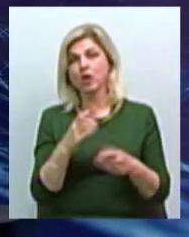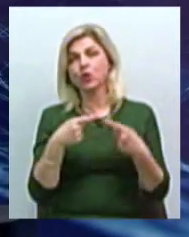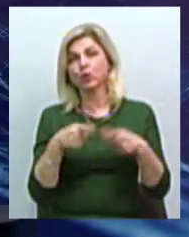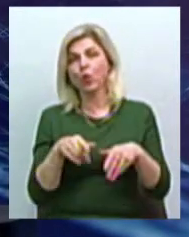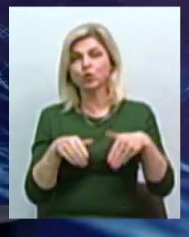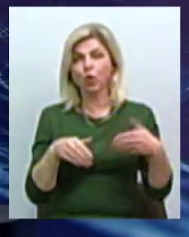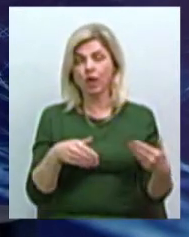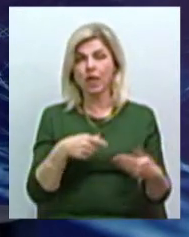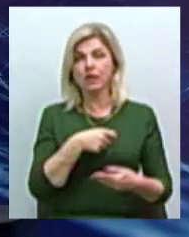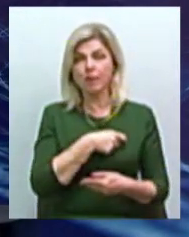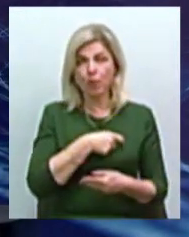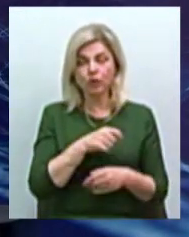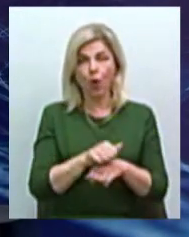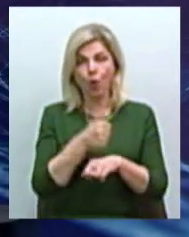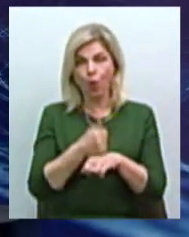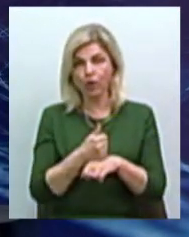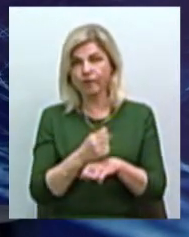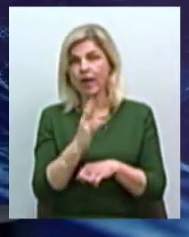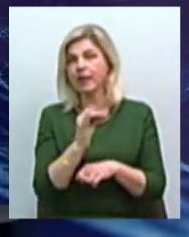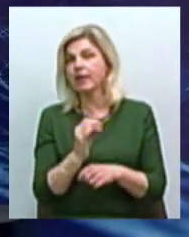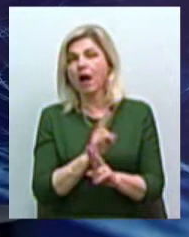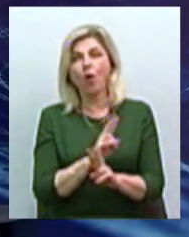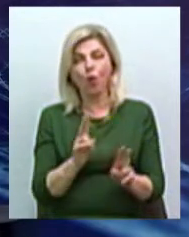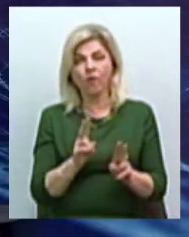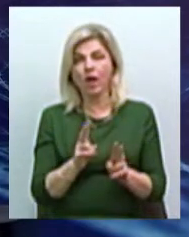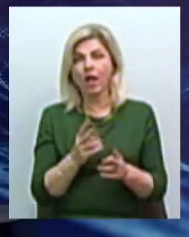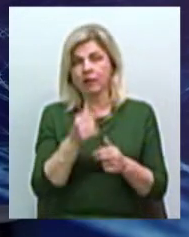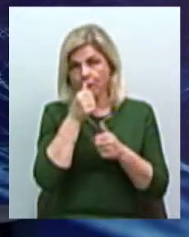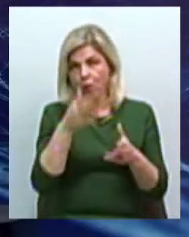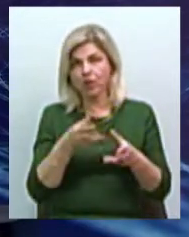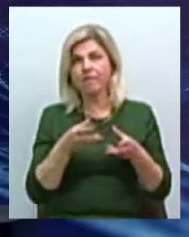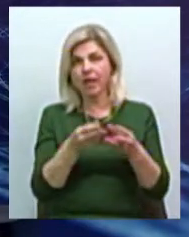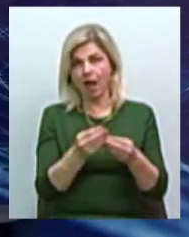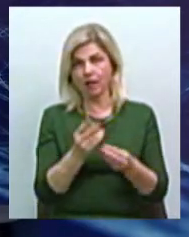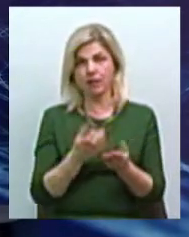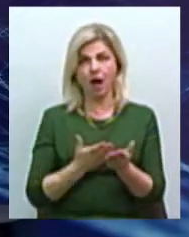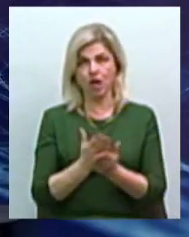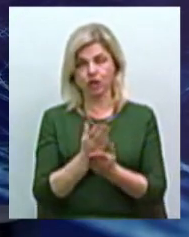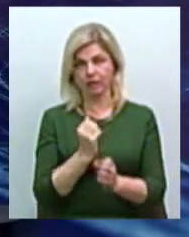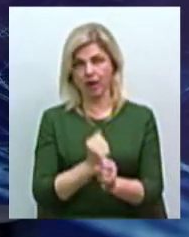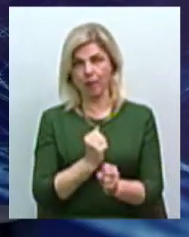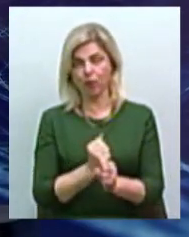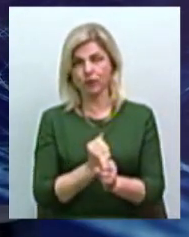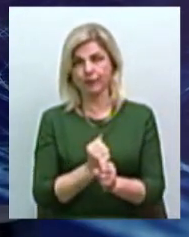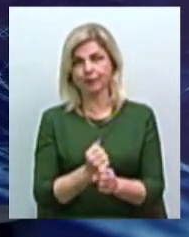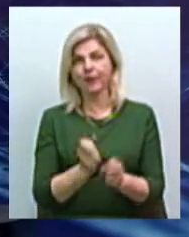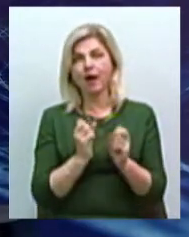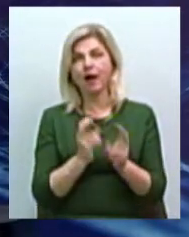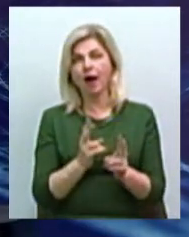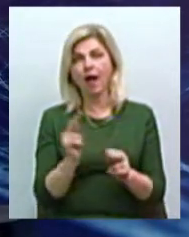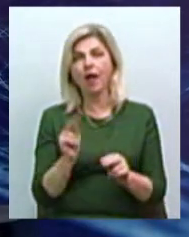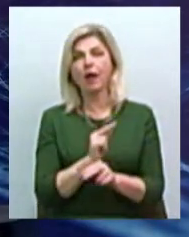депутати, по факту, не мається ні малейшого механізму воздійства на качество робот. Тому що, знаєте, як ремонт